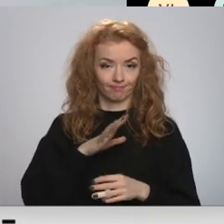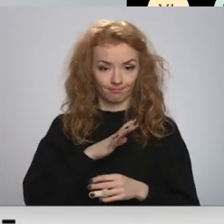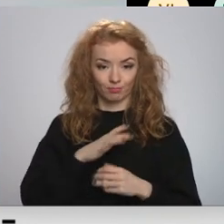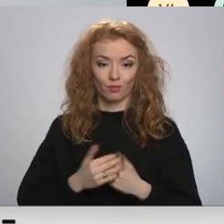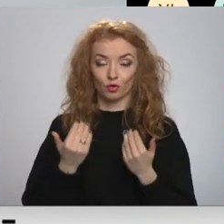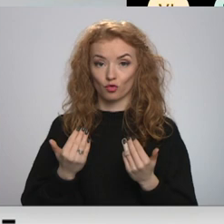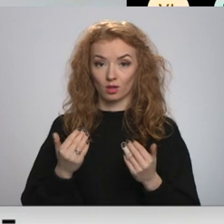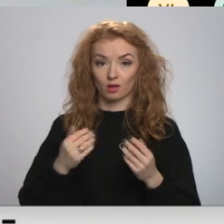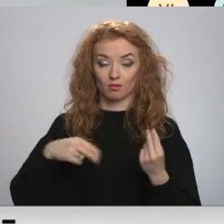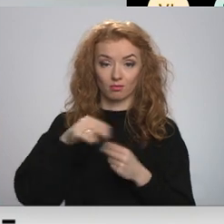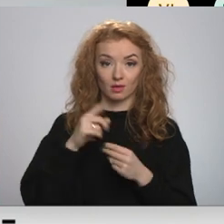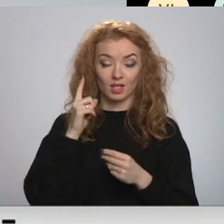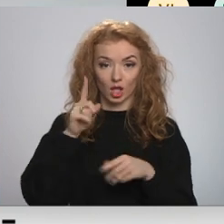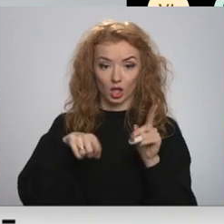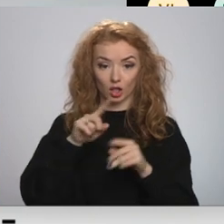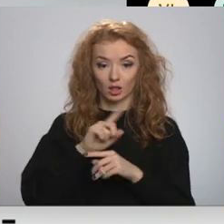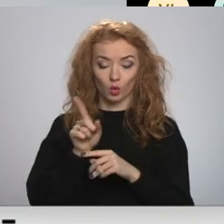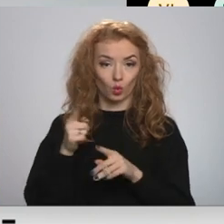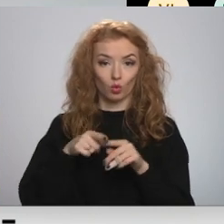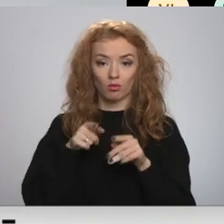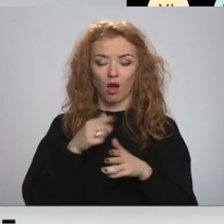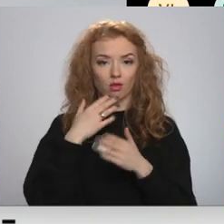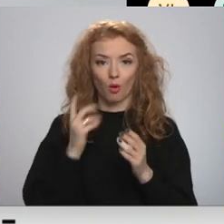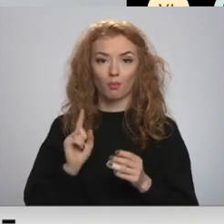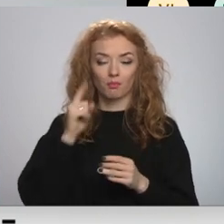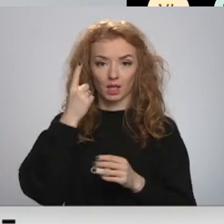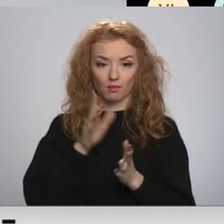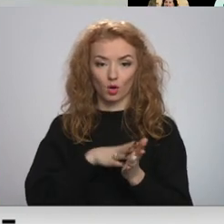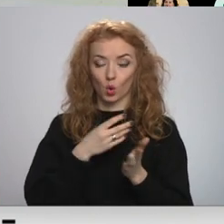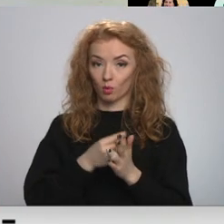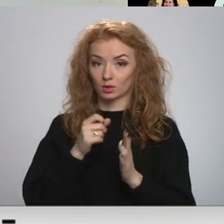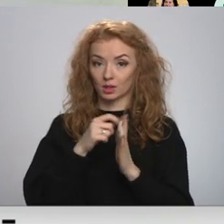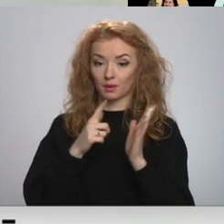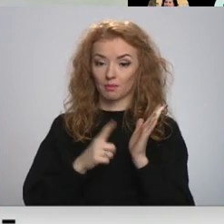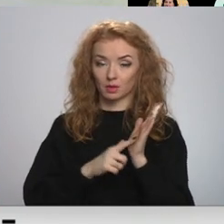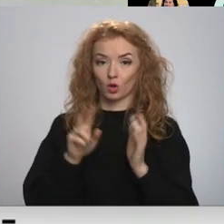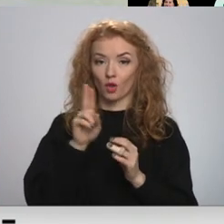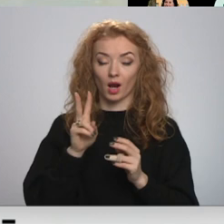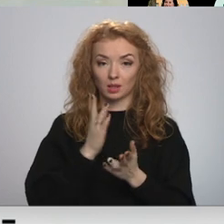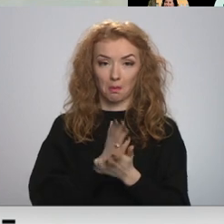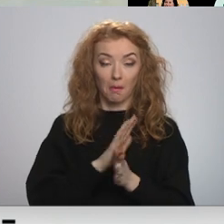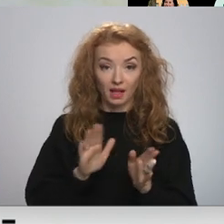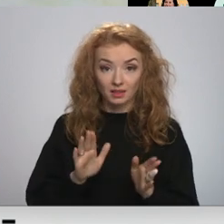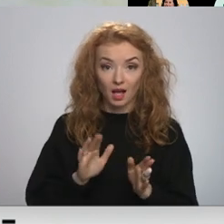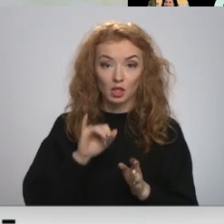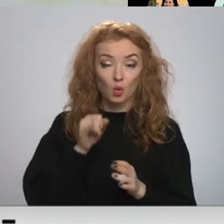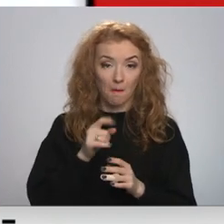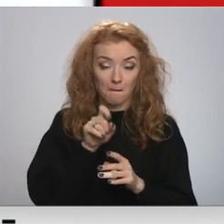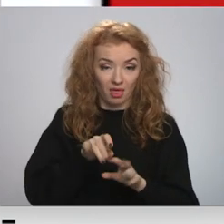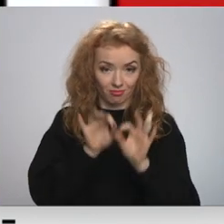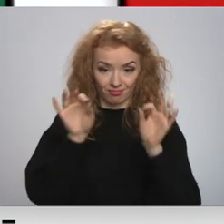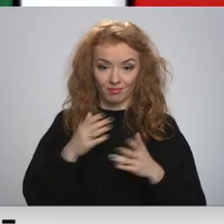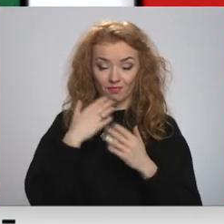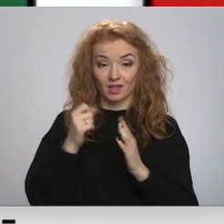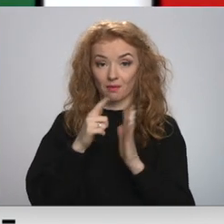ārkārtas sēdi ilga vien dažas sekundes, un tā nebūtu nav pirmā kopš 17. novembra, kas beidzās īsti pat neiesākusies. 17.